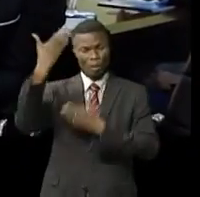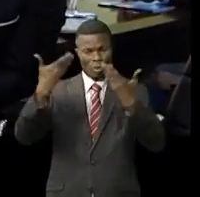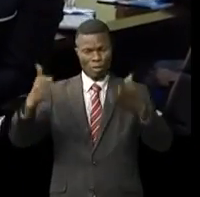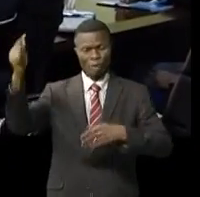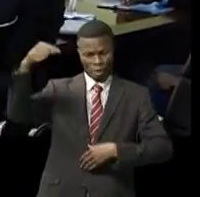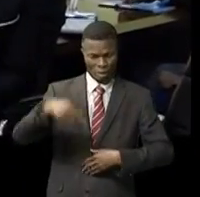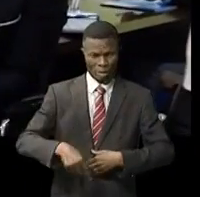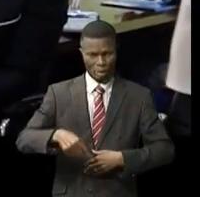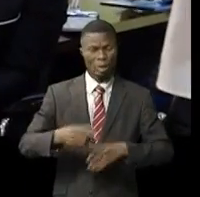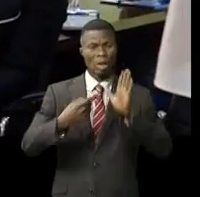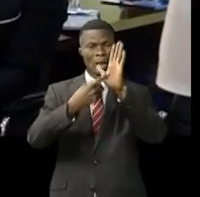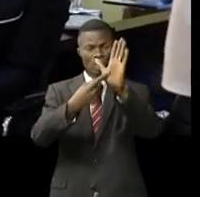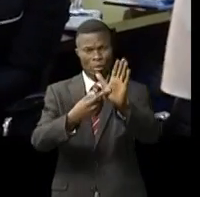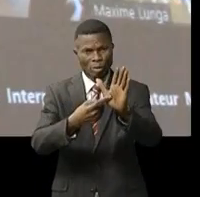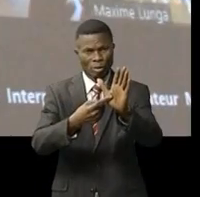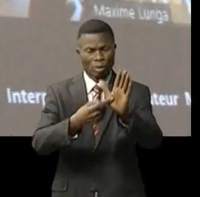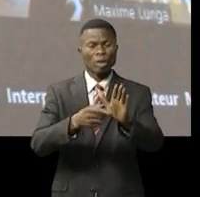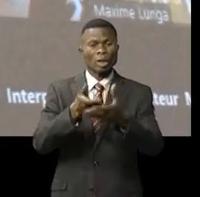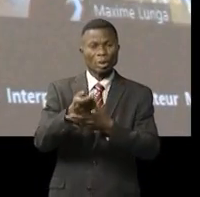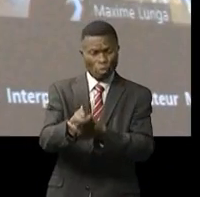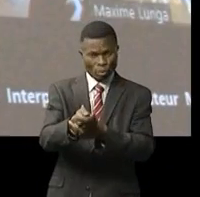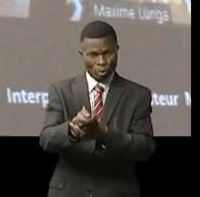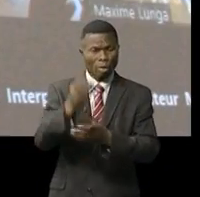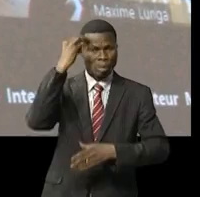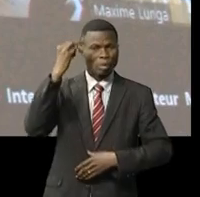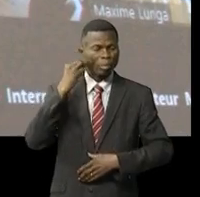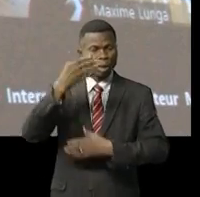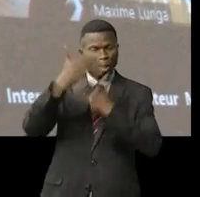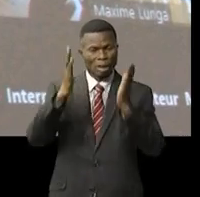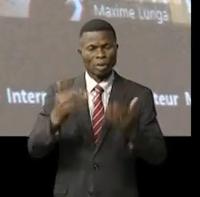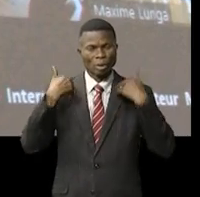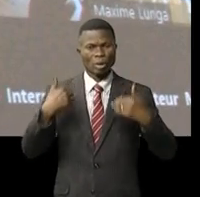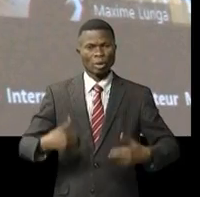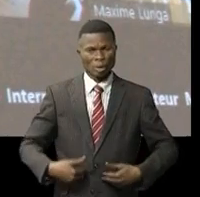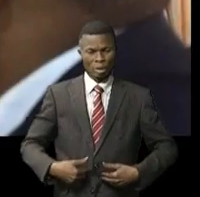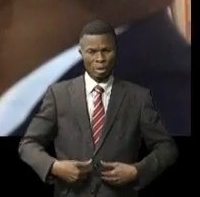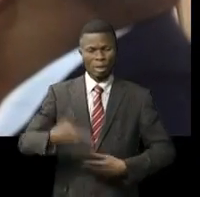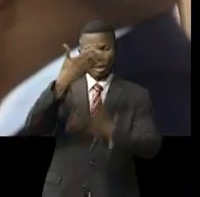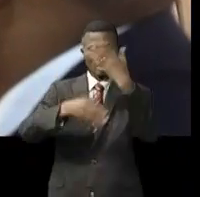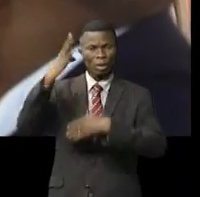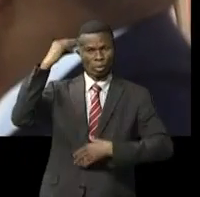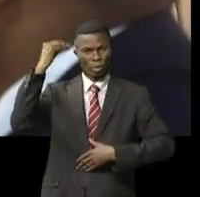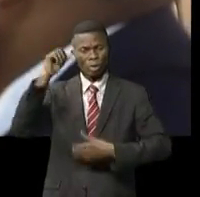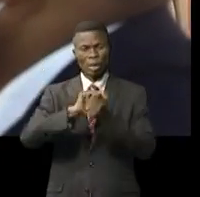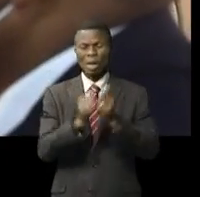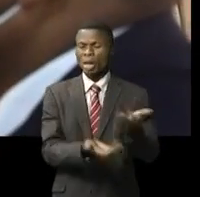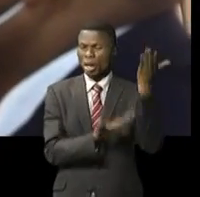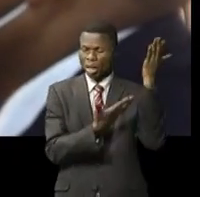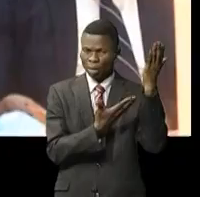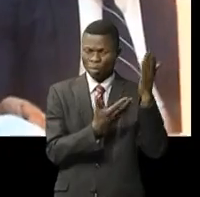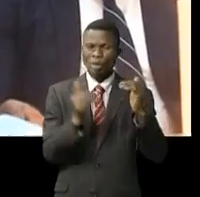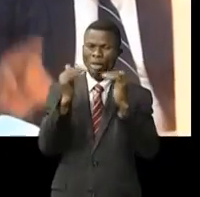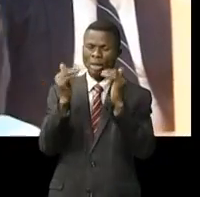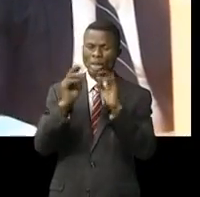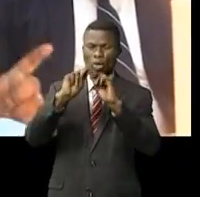bien avant la présentation de cette torche par les ministres rwandais de la Santé nos échanges sur l'impact de l'apport